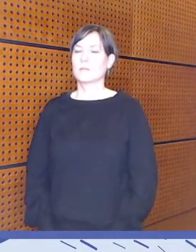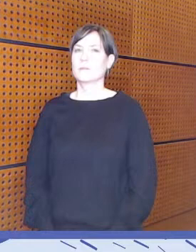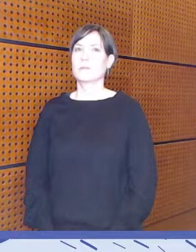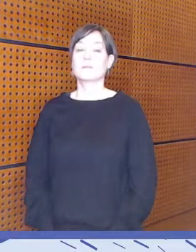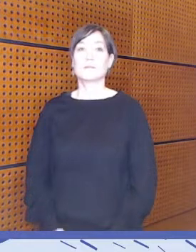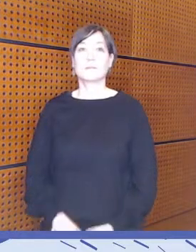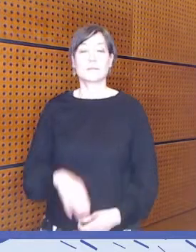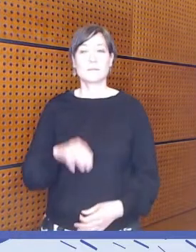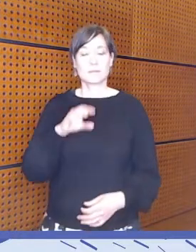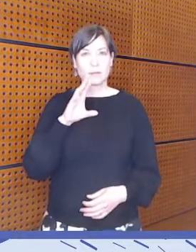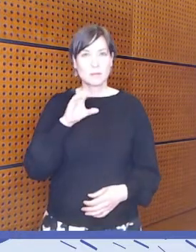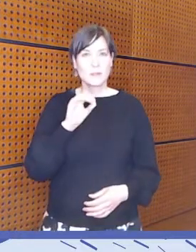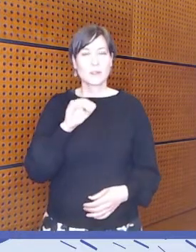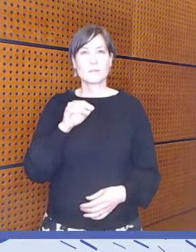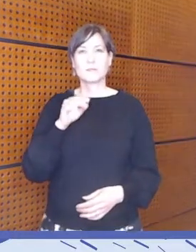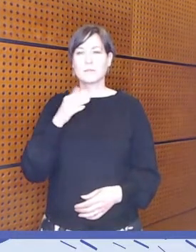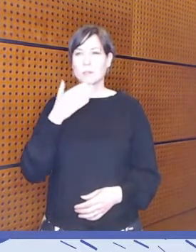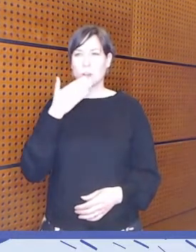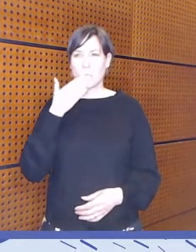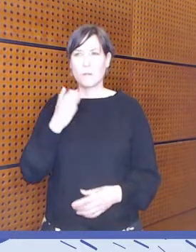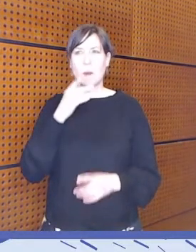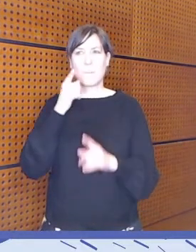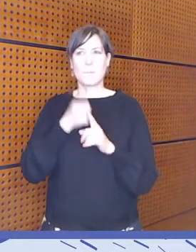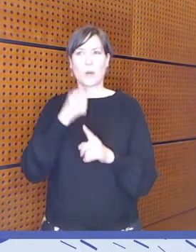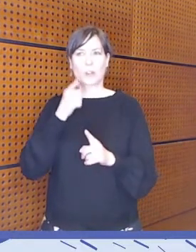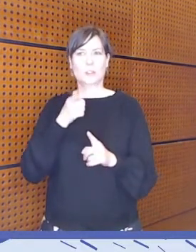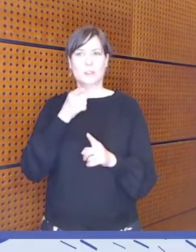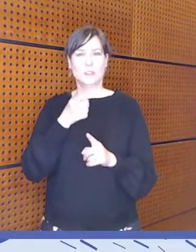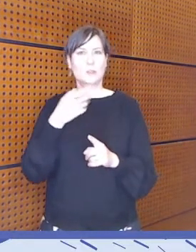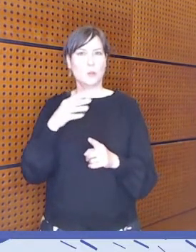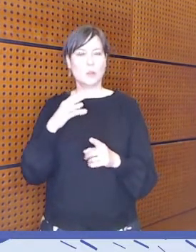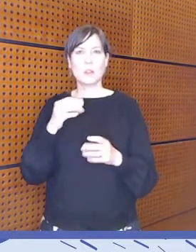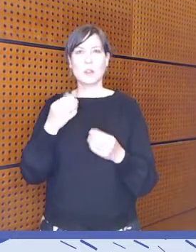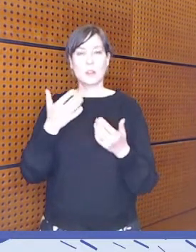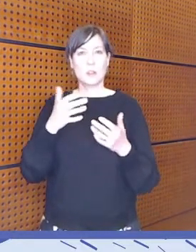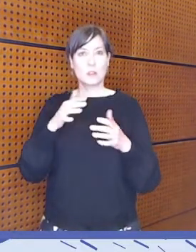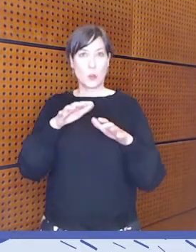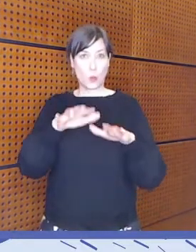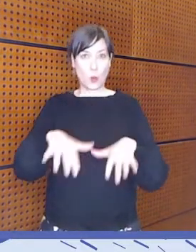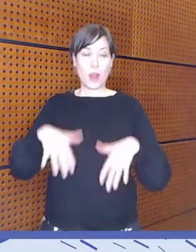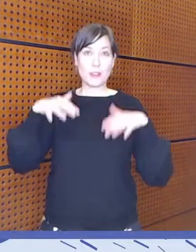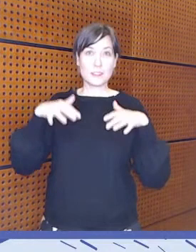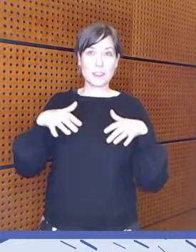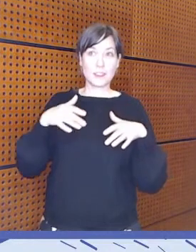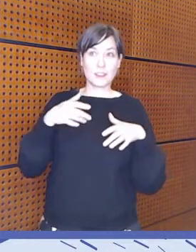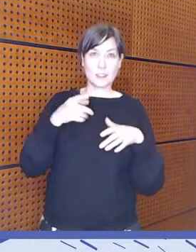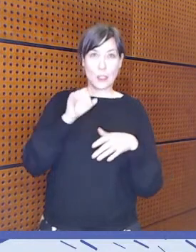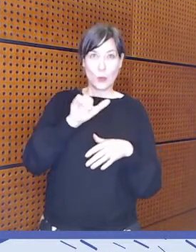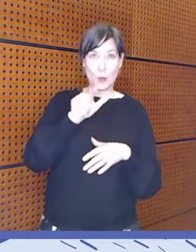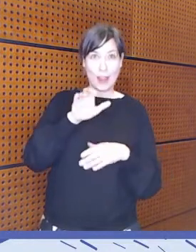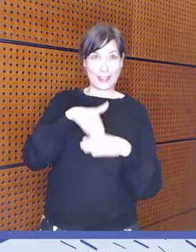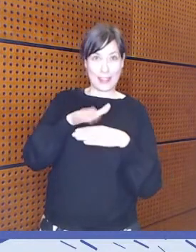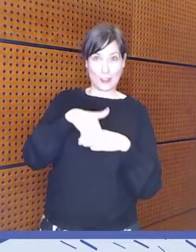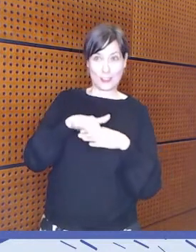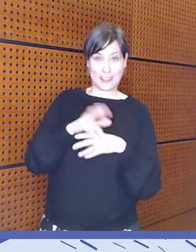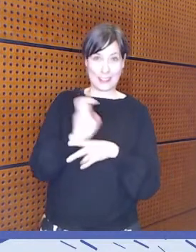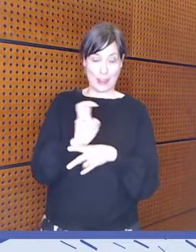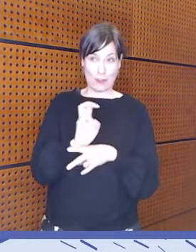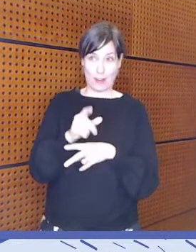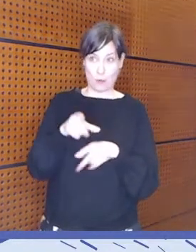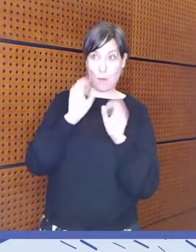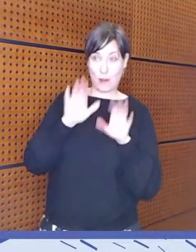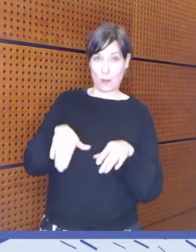Tuo on tosi hyvä pointti. Onko yleisössä, ootteko huomannut tätä, seuraatteko Yle Kioskia, että